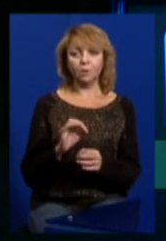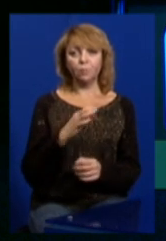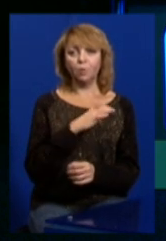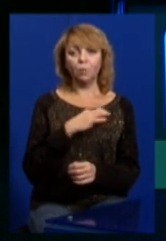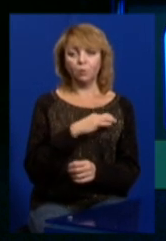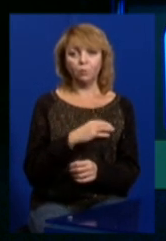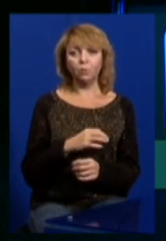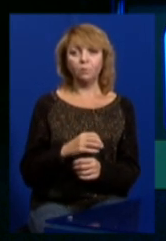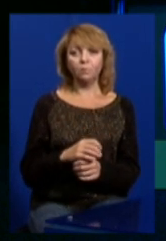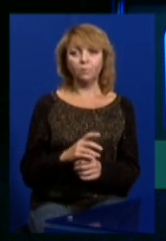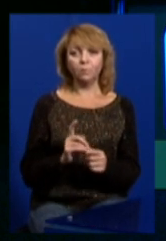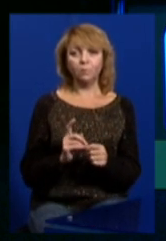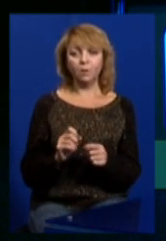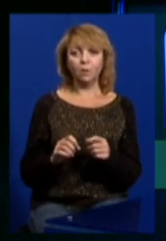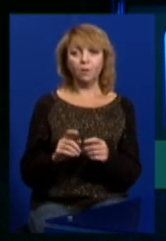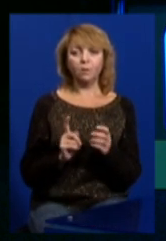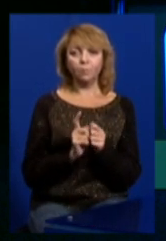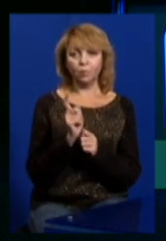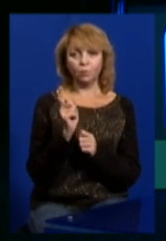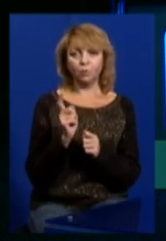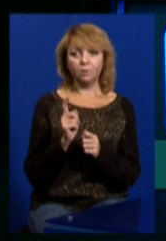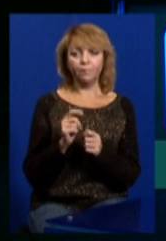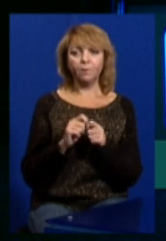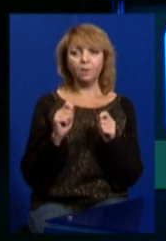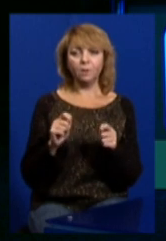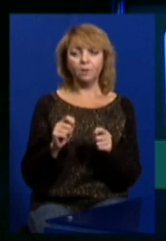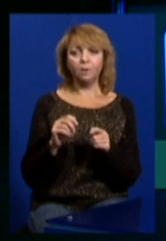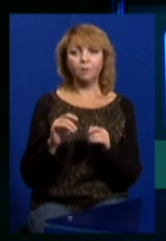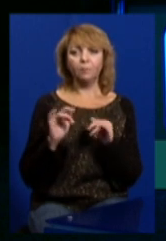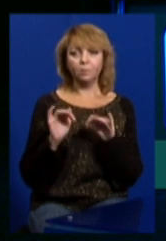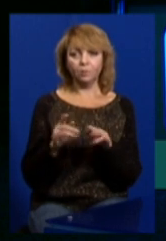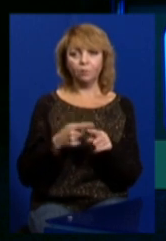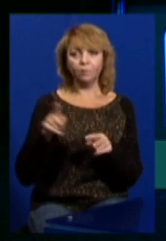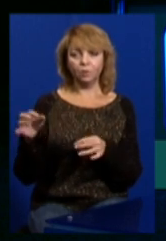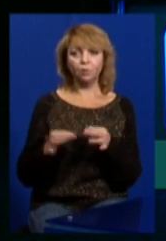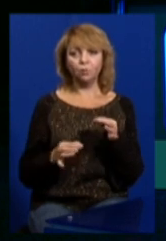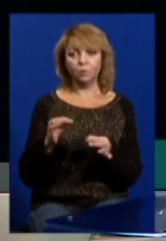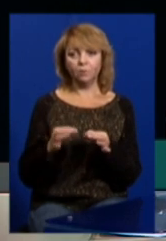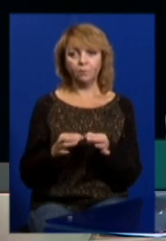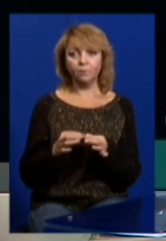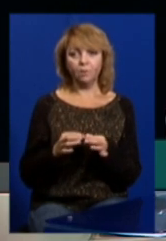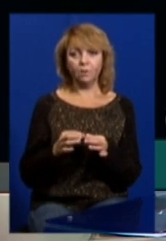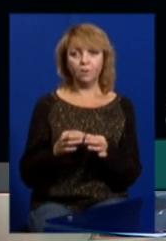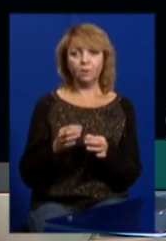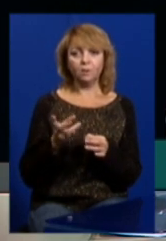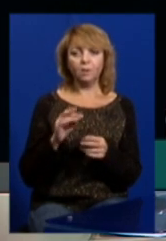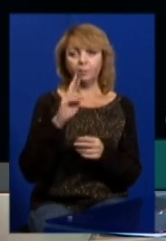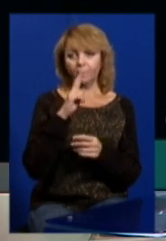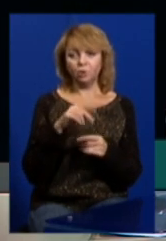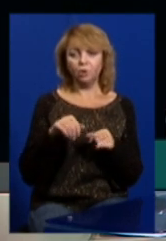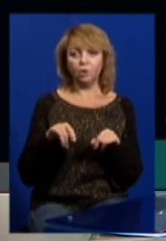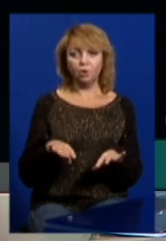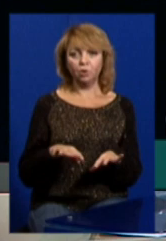прокуратура порушила, відкрила кримінальне провадження щодо цих суддів за завідомлене правосудне рішення.